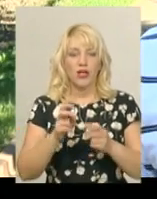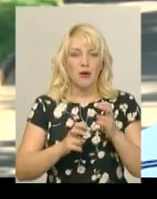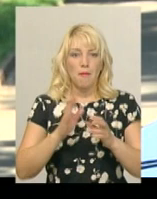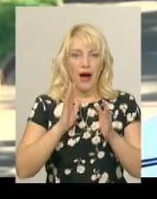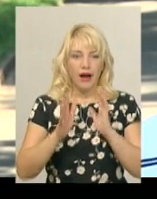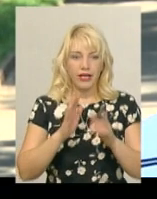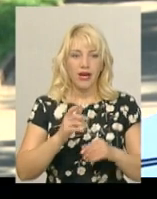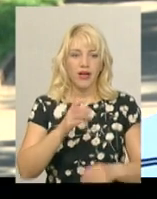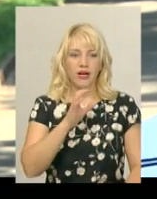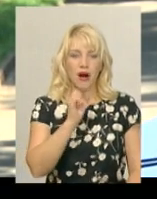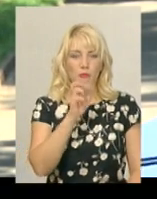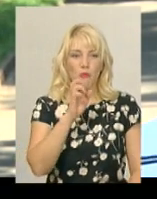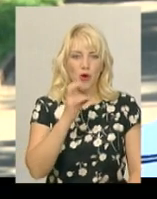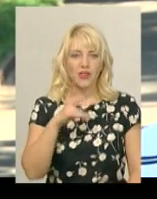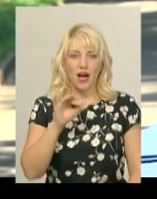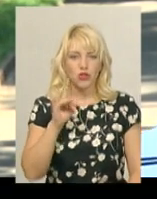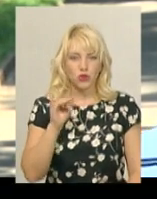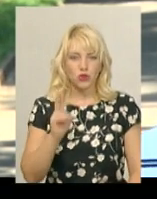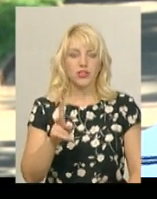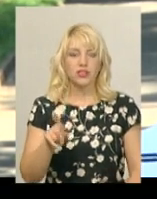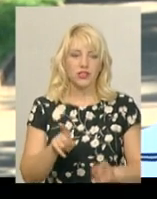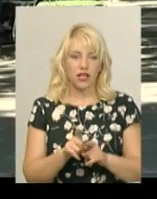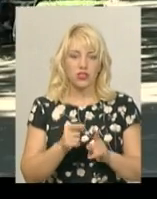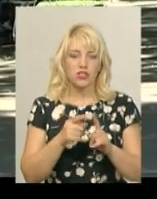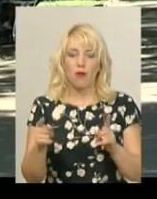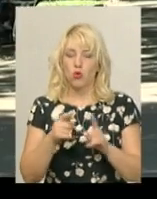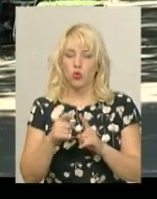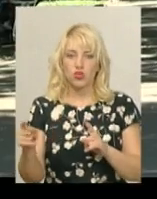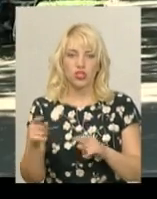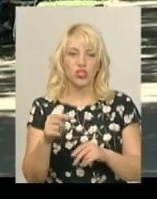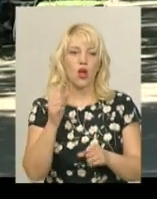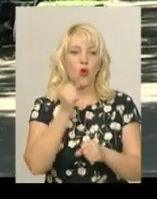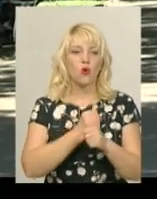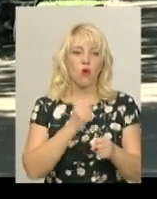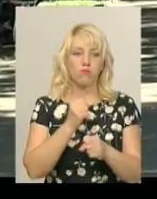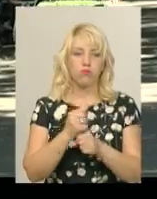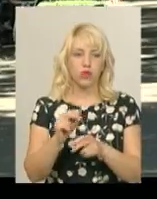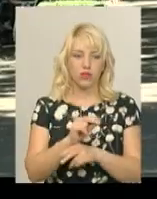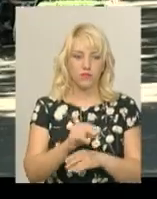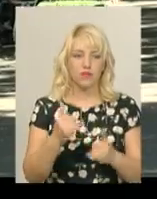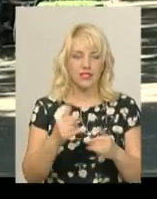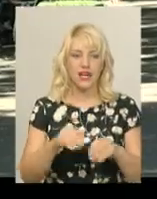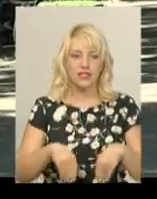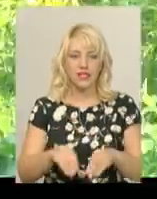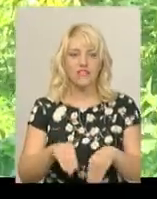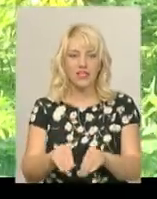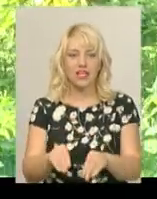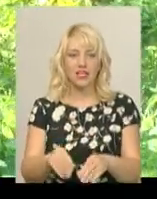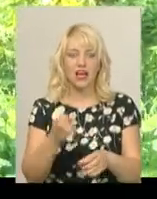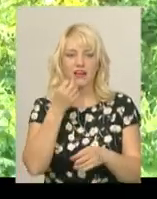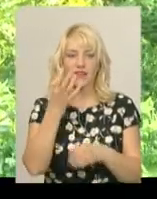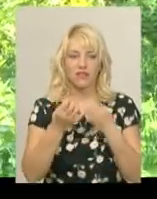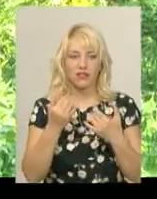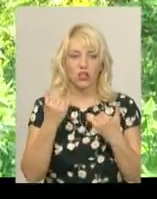Хмельницького Олександр Буднерчук, а також на поточні роботи. Зараз ми проводимо висадку квітів. На сьогоднішній день в парку